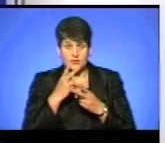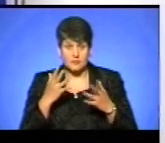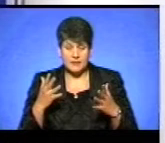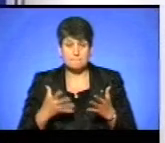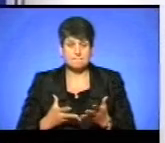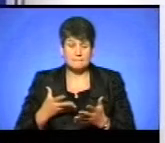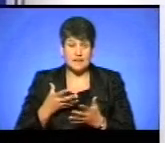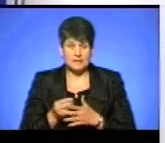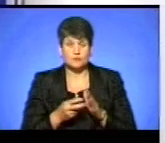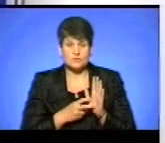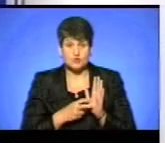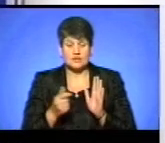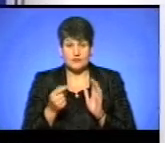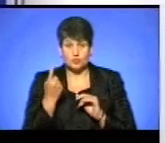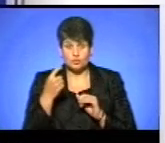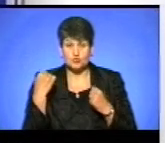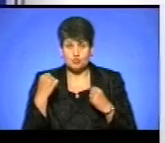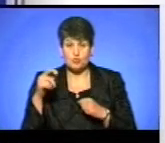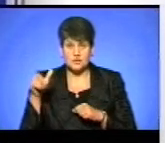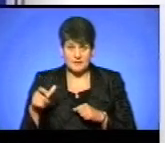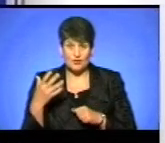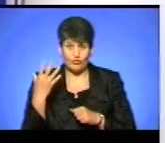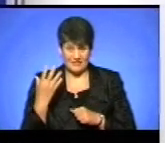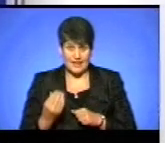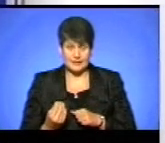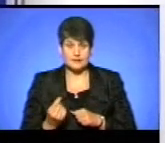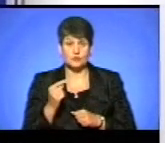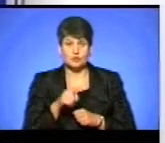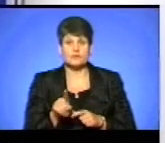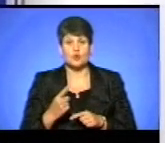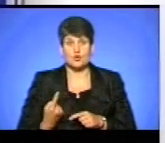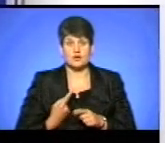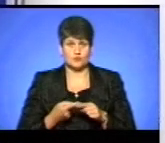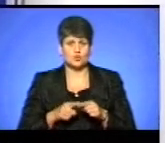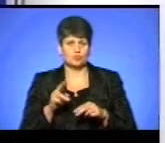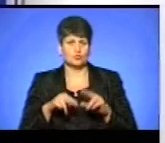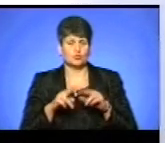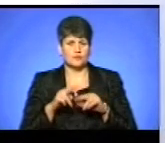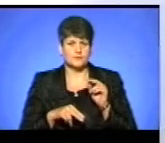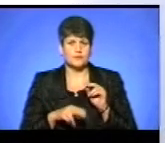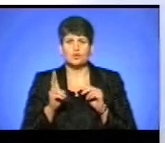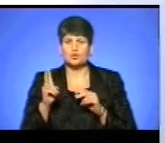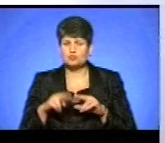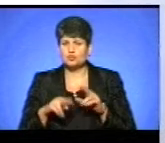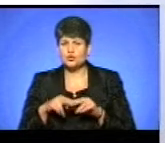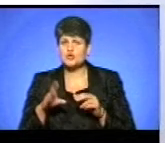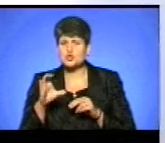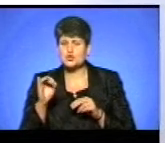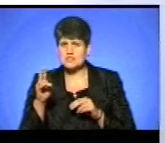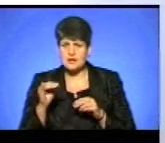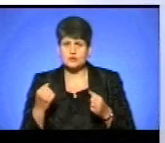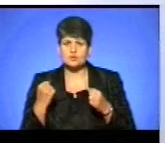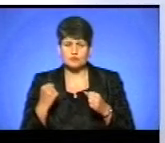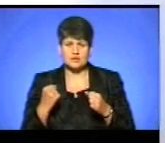платить по 700 гривень одному спортсмену в день, для того, щоб він охороняв цю забудову, і що хтось будує соціально-спортивний